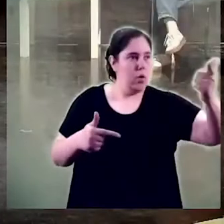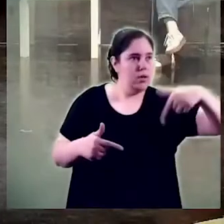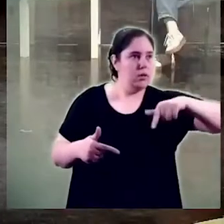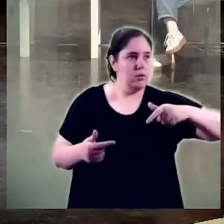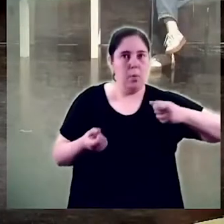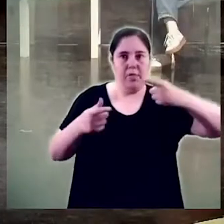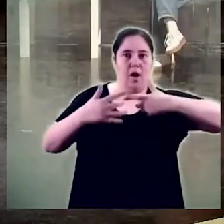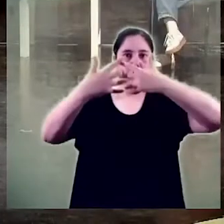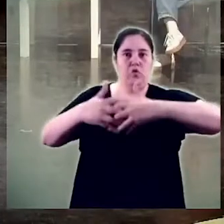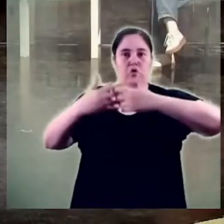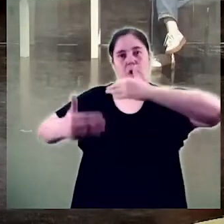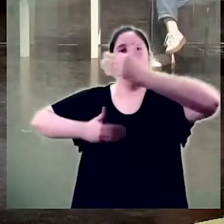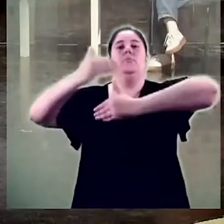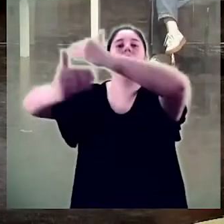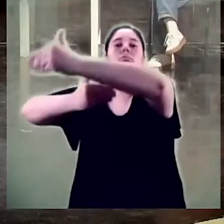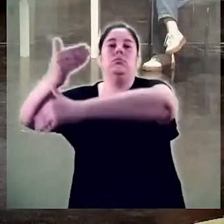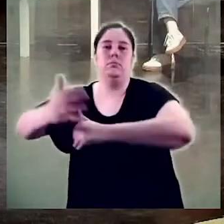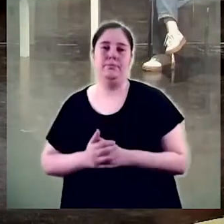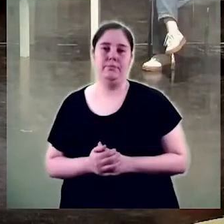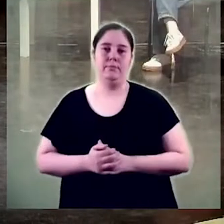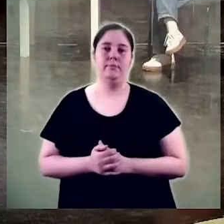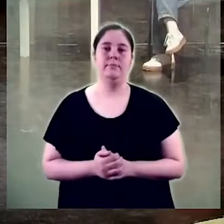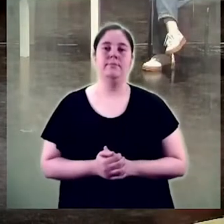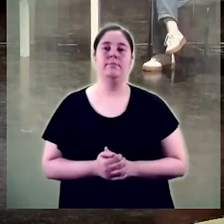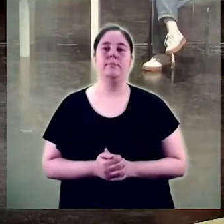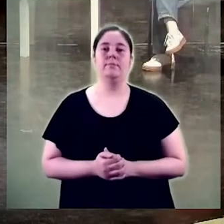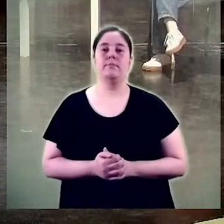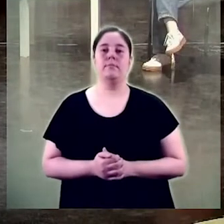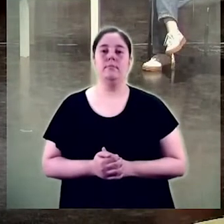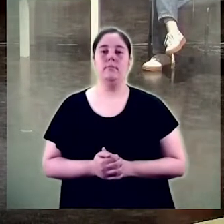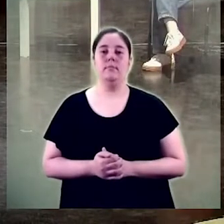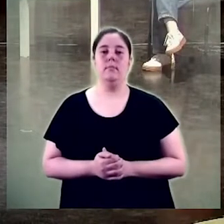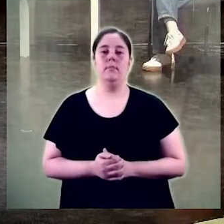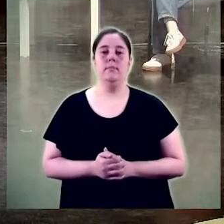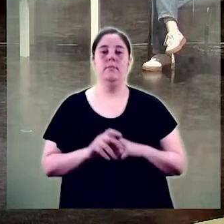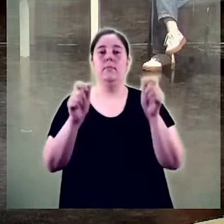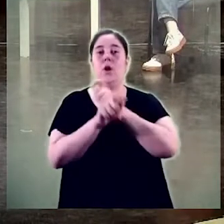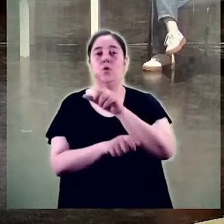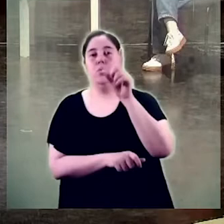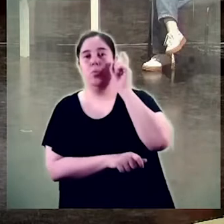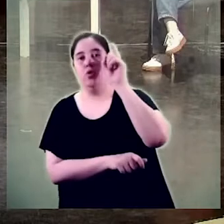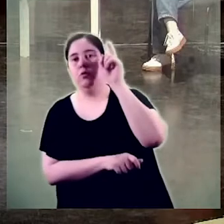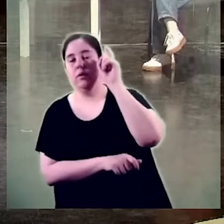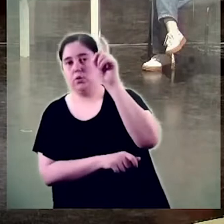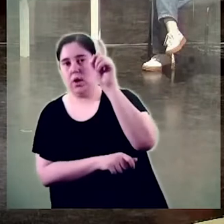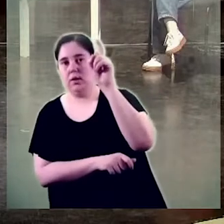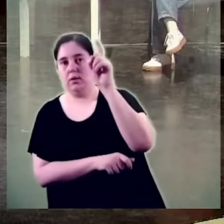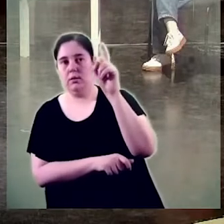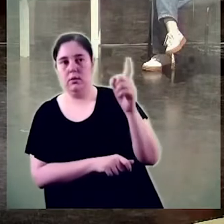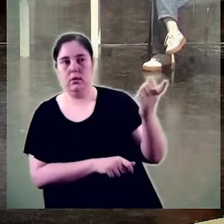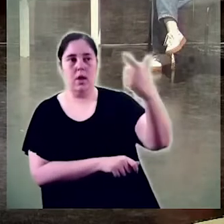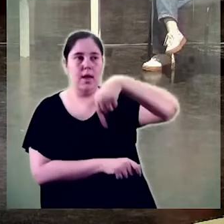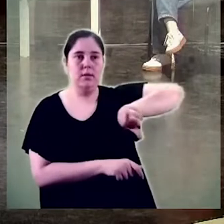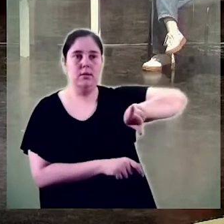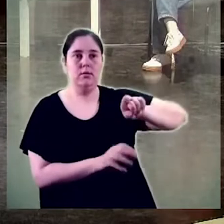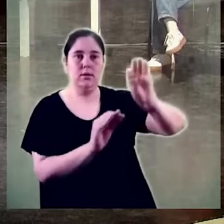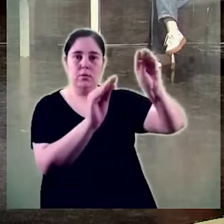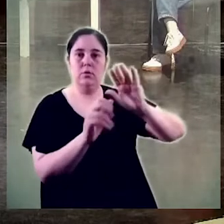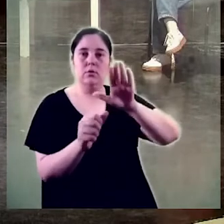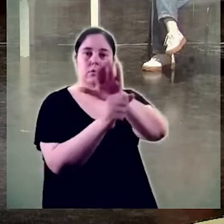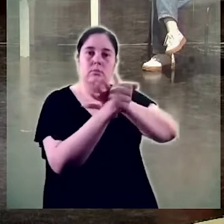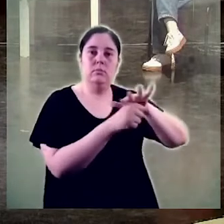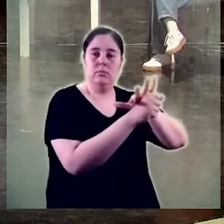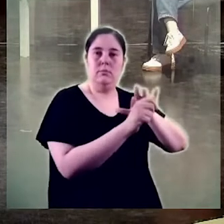que aquest grau funcioni. Aquest professorat aplega d'una banda docents que són en les seves disciplines